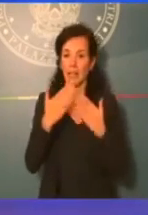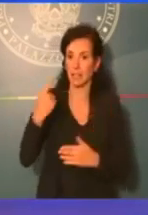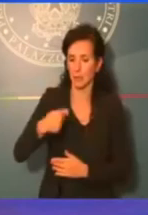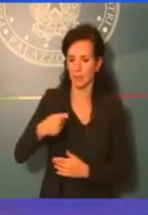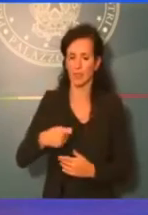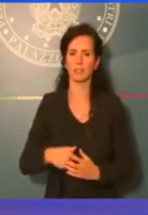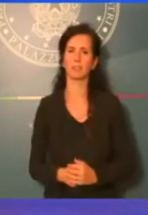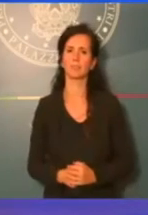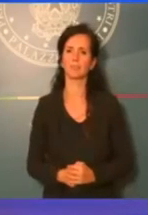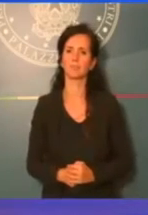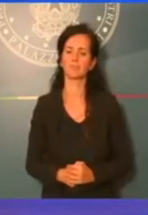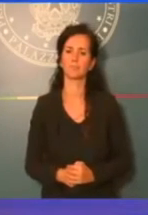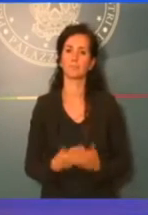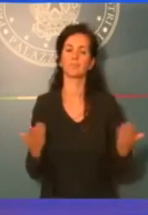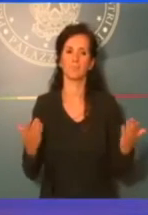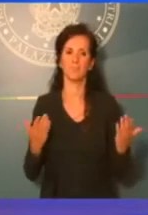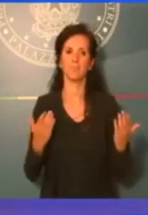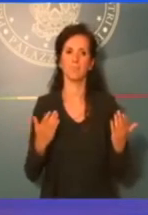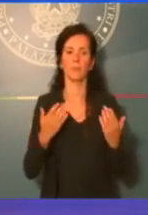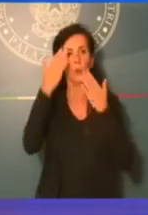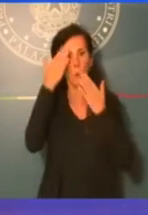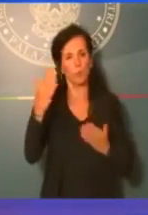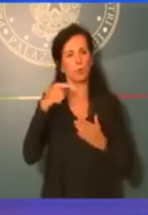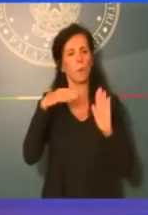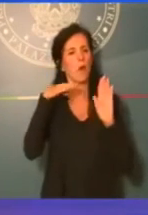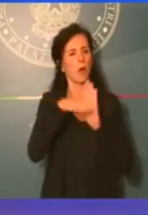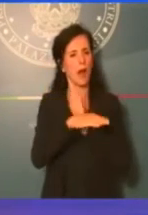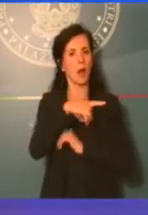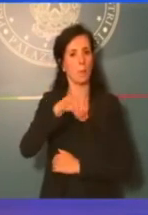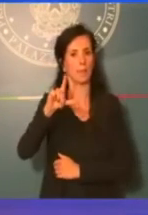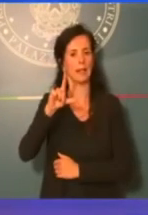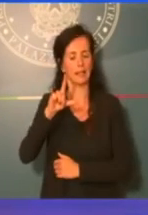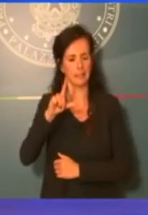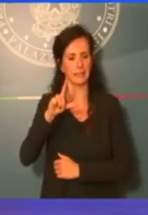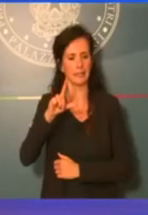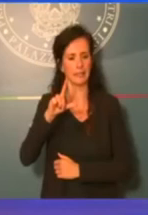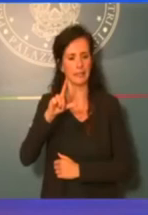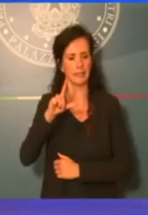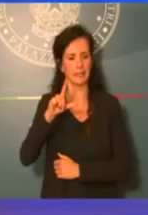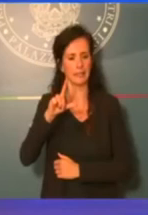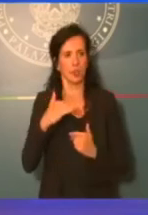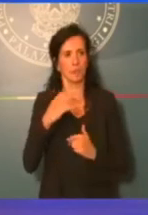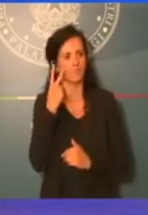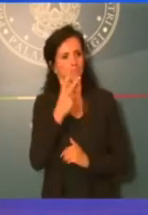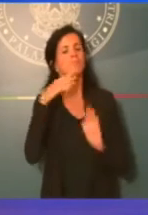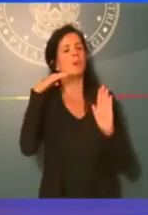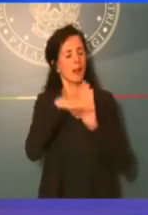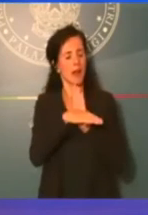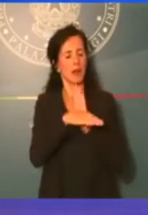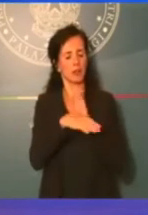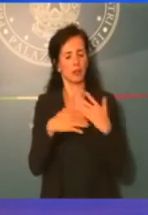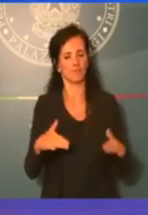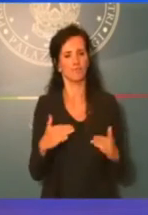riguarda il calo del PIL purtroppo è un calo significativo. L'avevamo previsto, tutte le